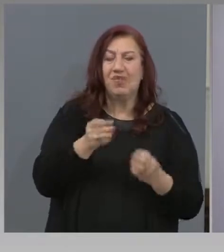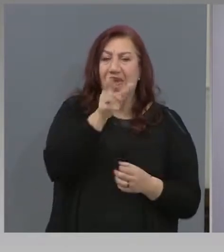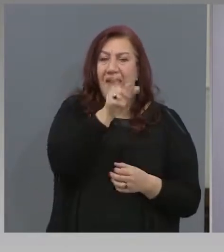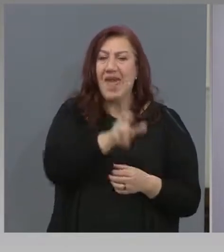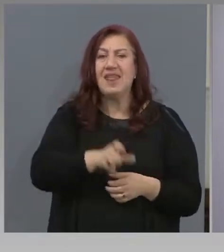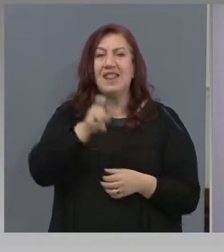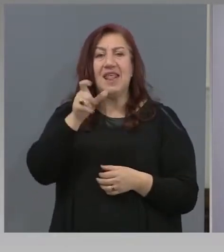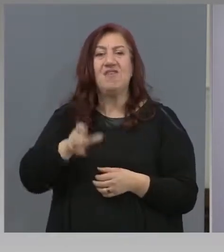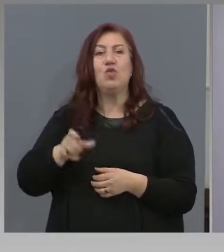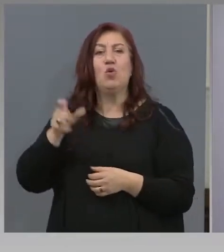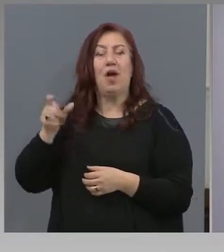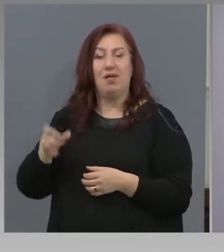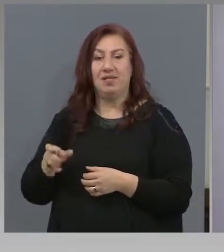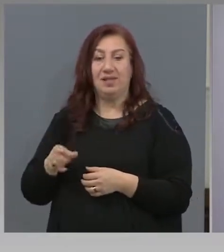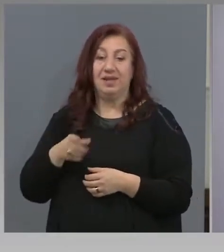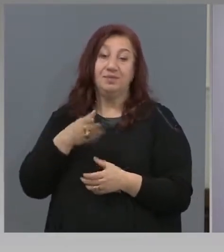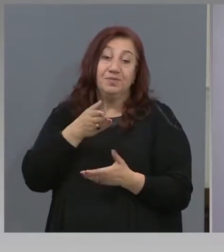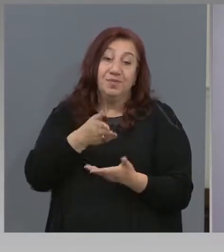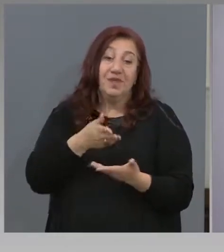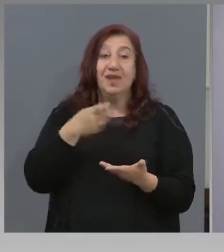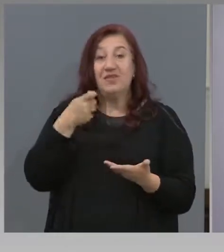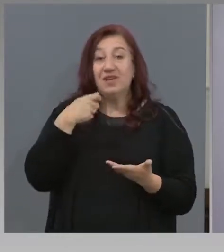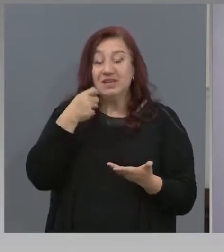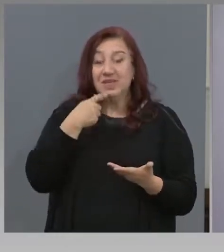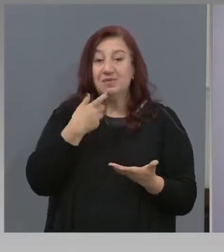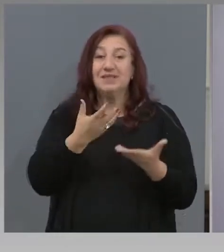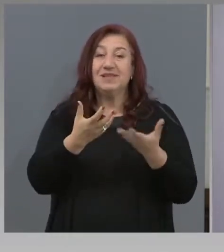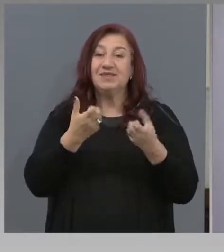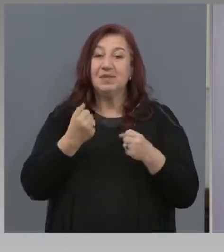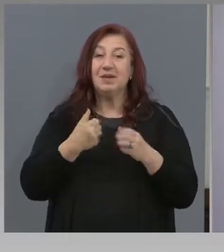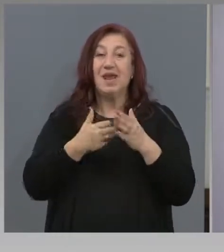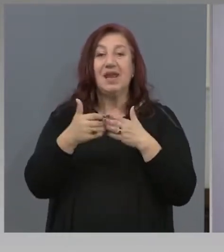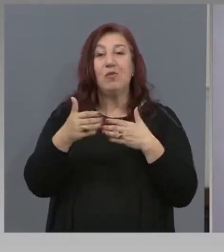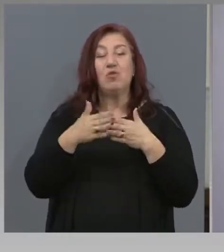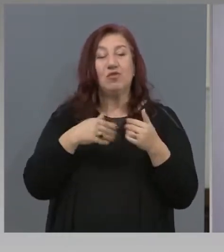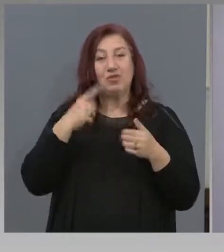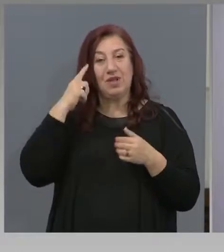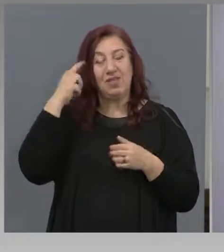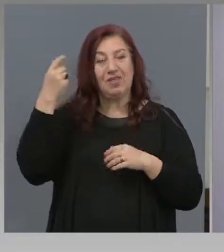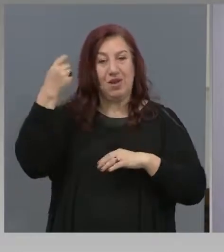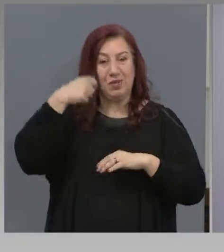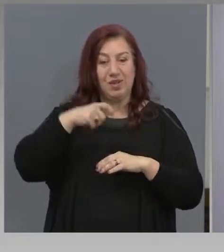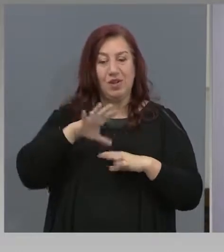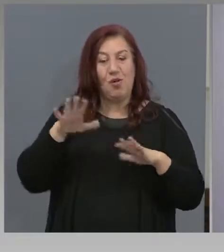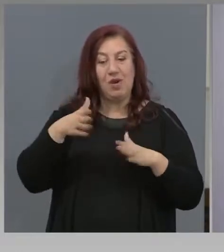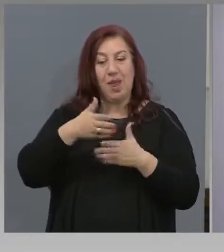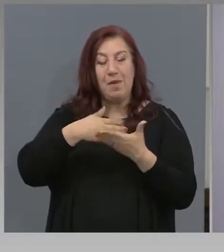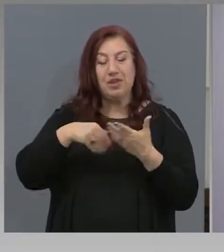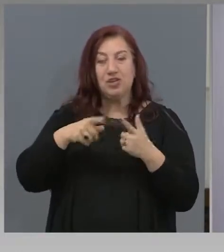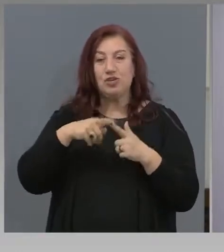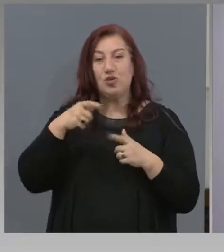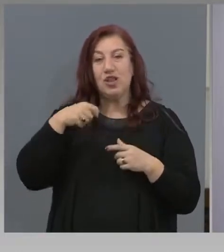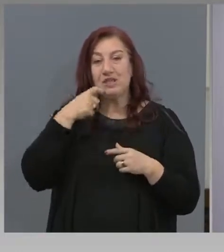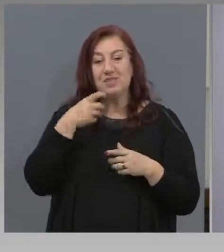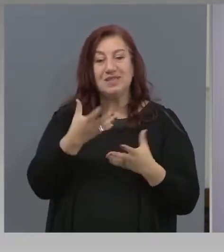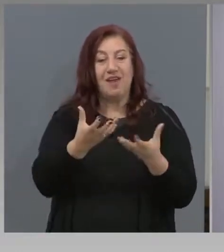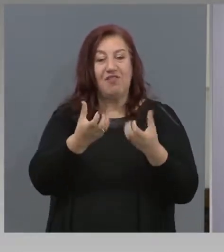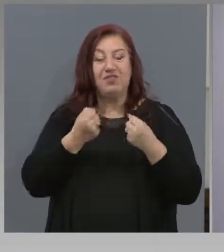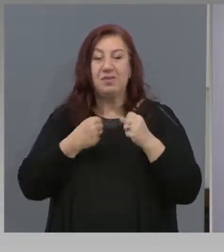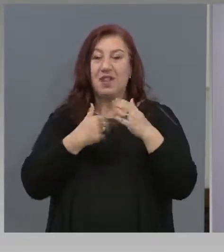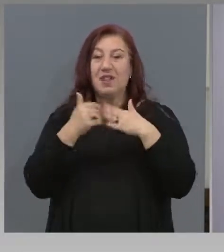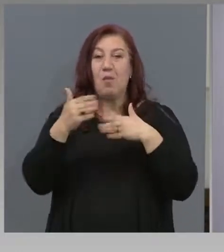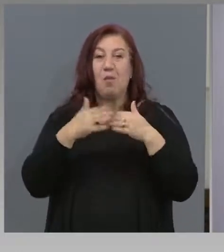Такива са изпитите за предобиване на професионална компетентност. Една голяма част от изпитите за предобиване на професионална компетентност.